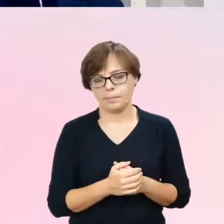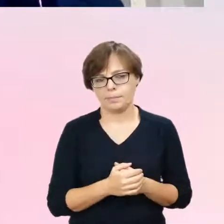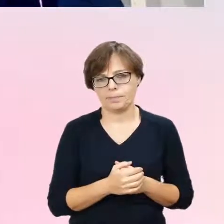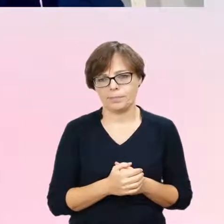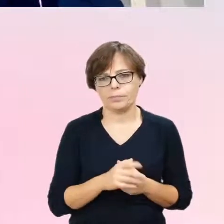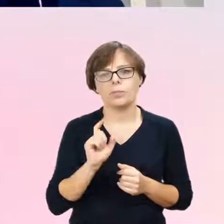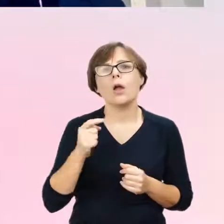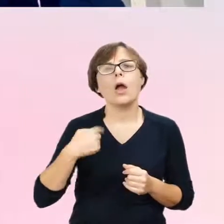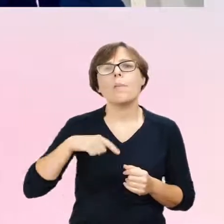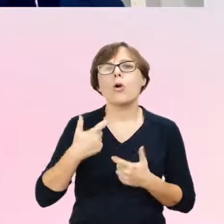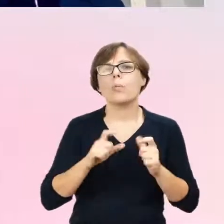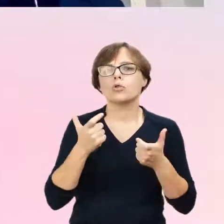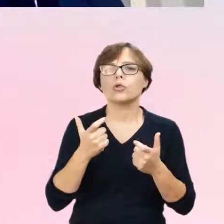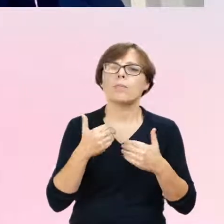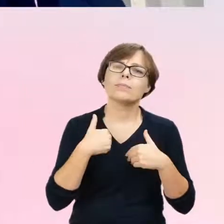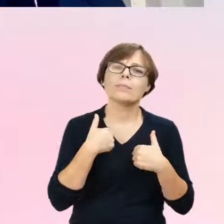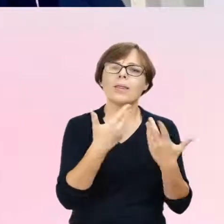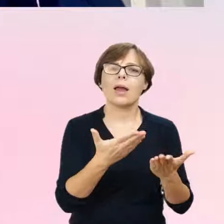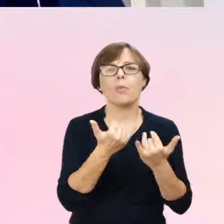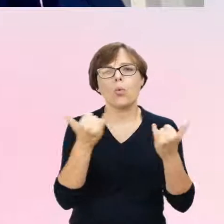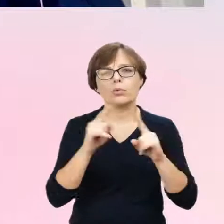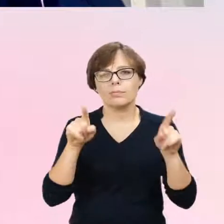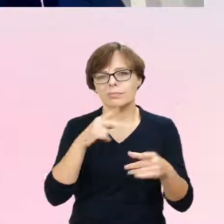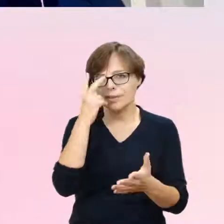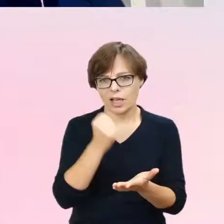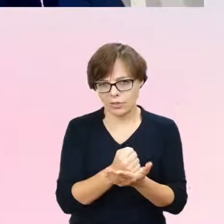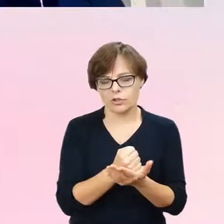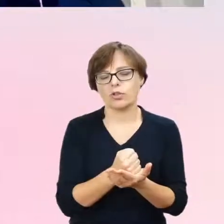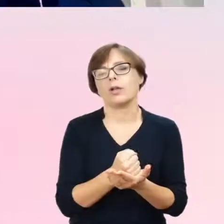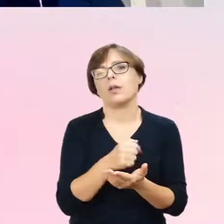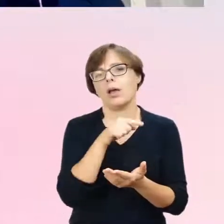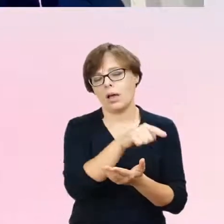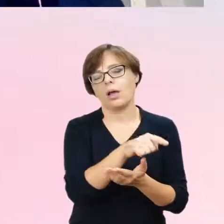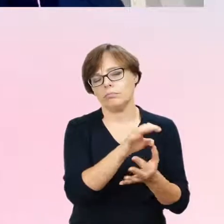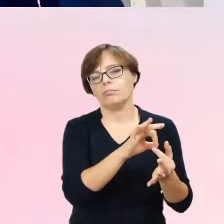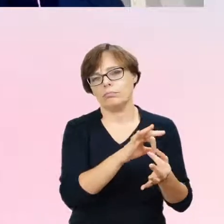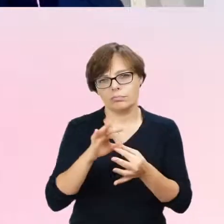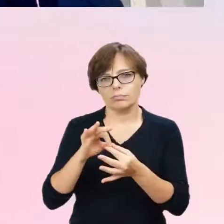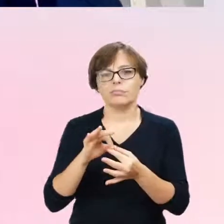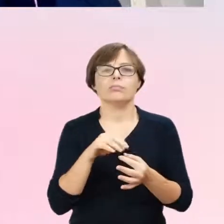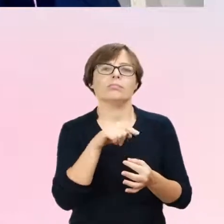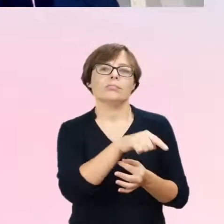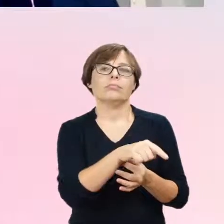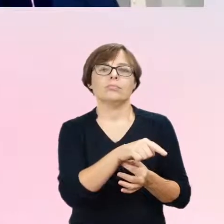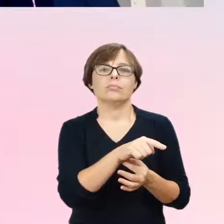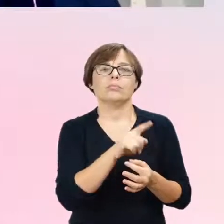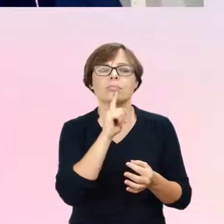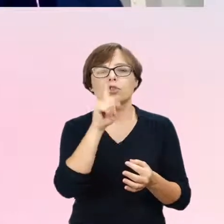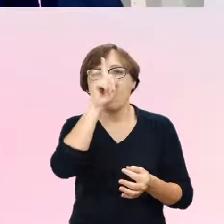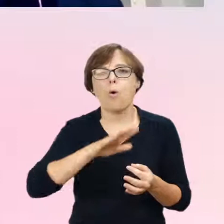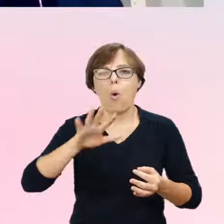wystawiamy zaświadczenia związane z tranzycją społeczną, tak, z przyjęciem, z zaimkami, z przyjęciem imienia